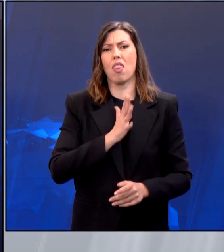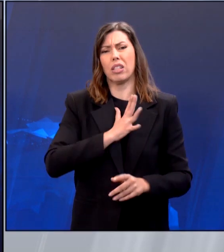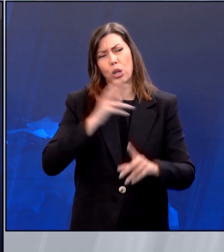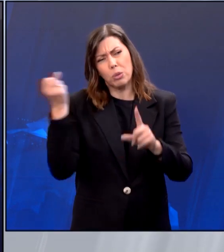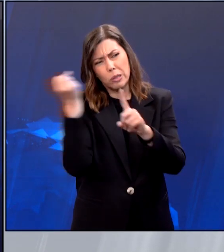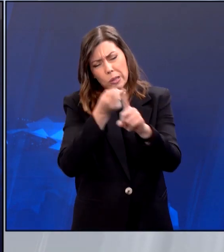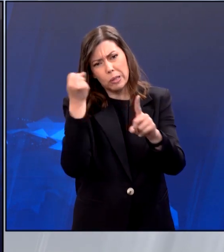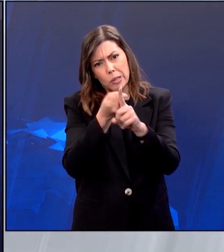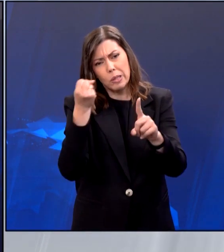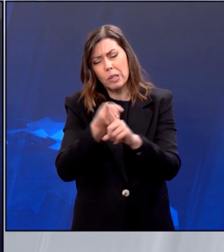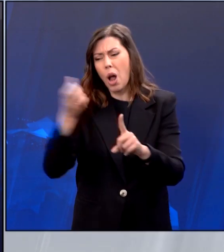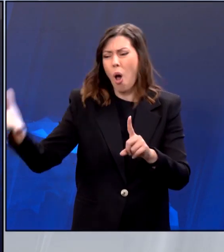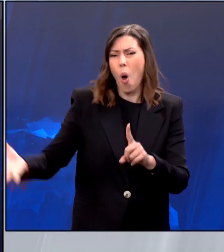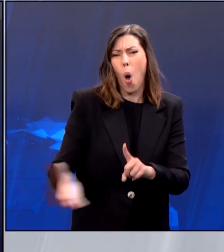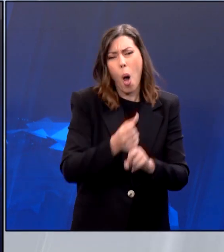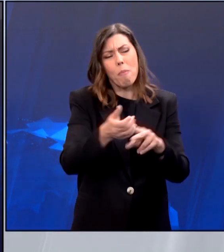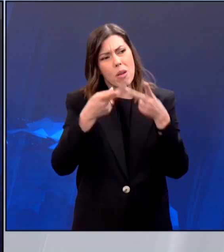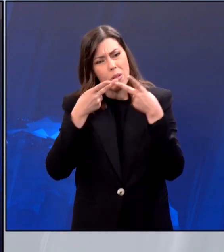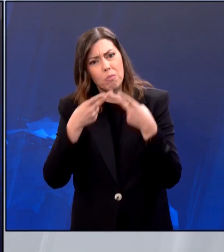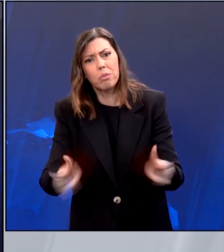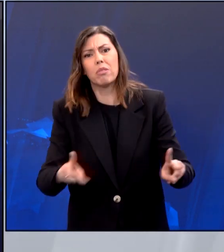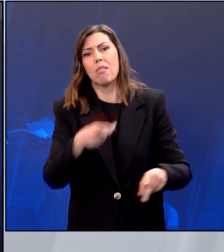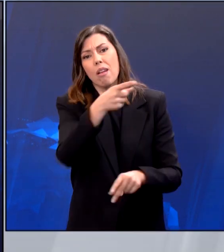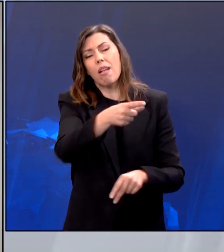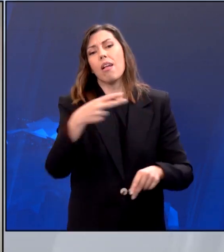και διάλυση της κυβέρνησης Νετανιάχου.